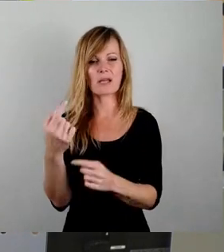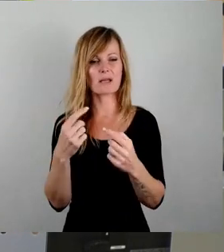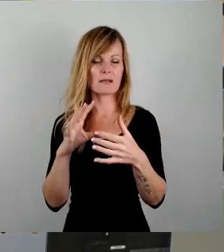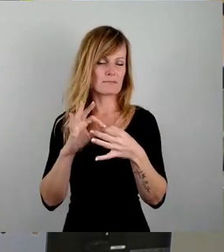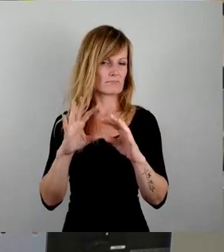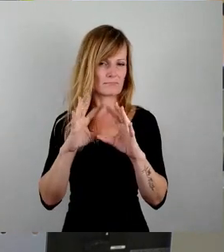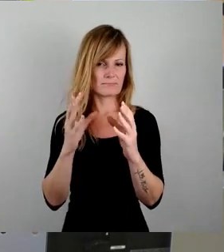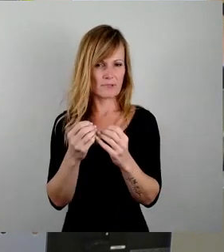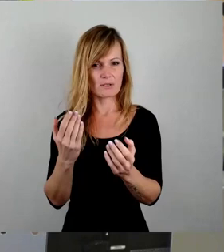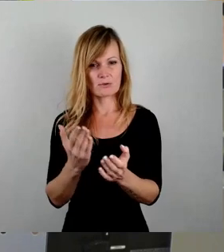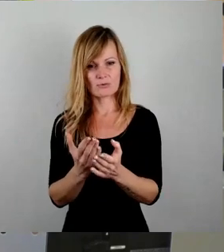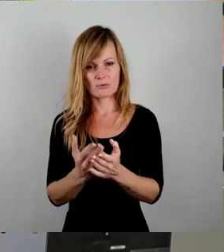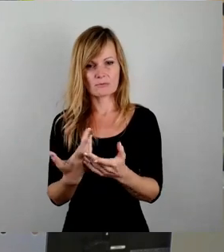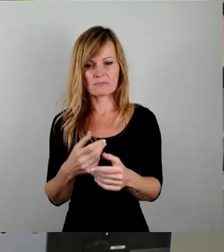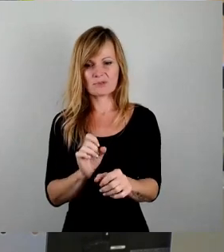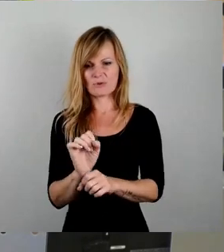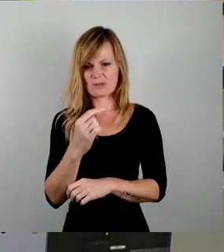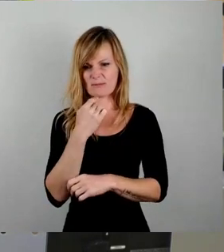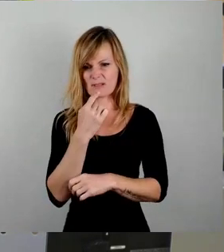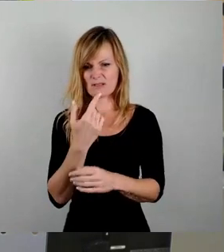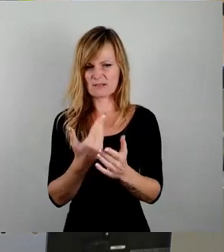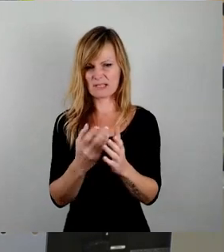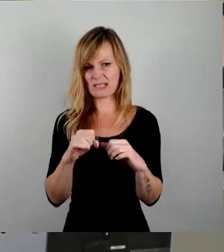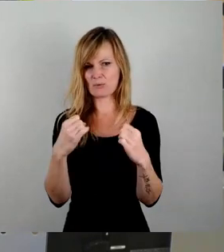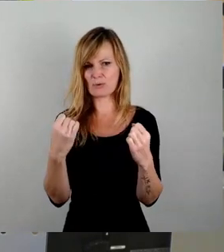freundlich ausgedrückt, hoch beunruhigend.